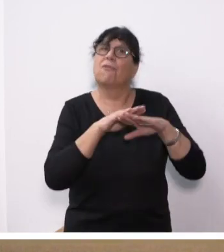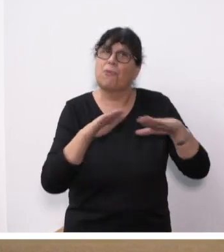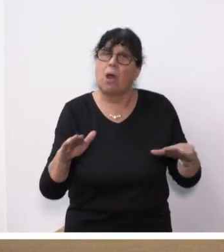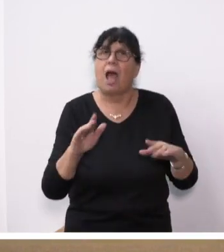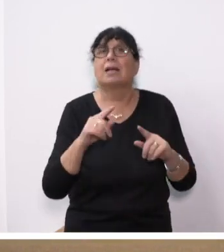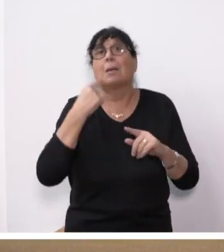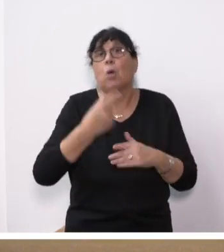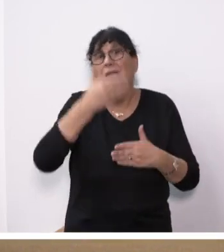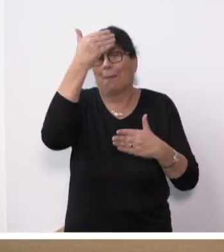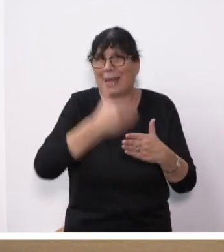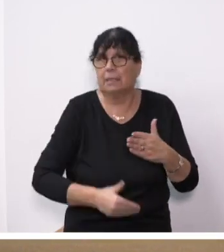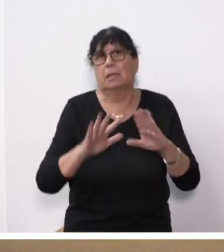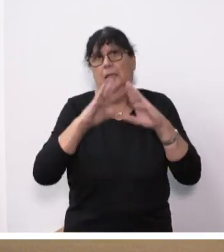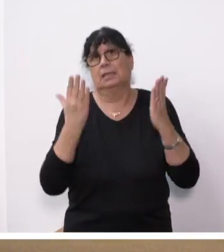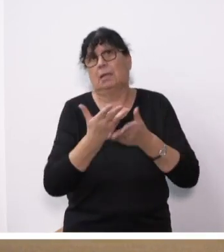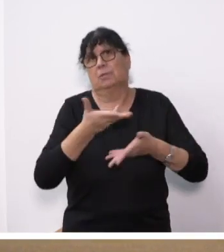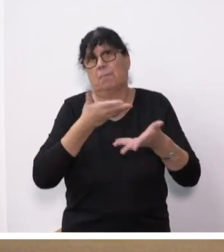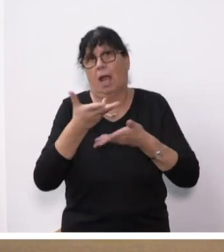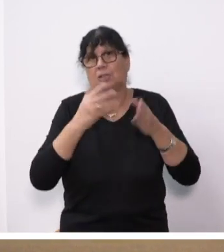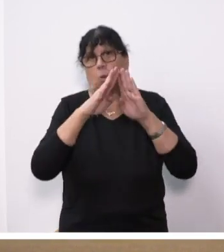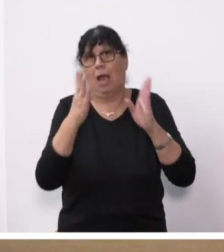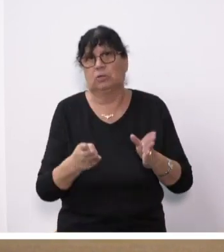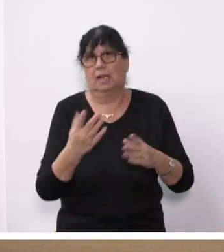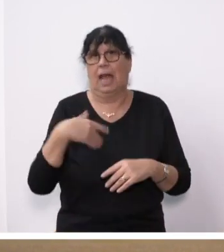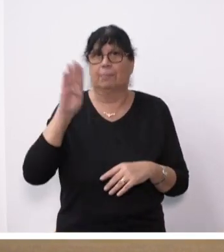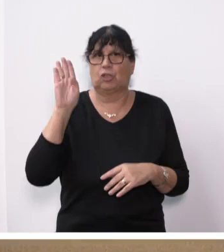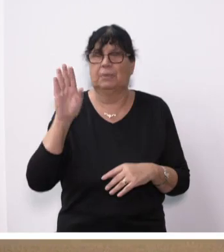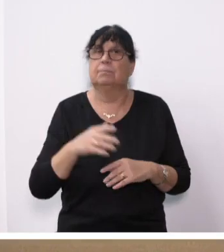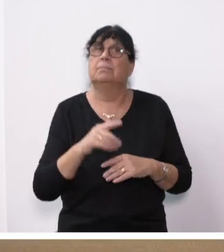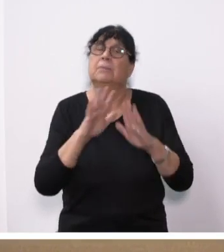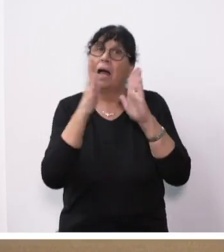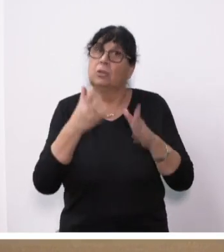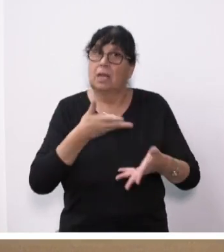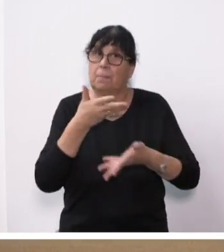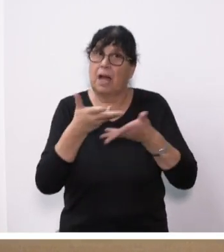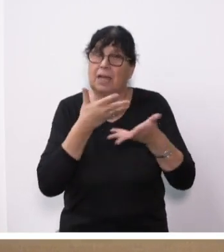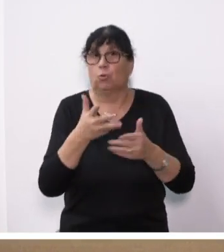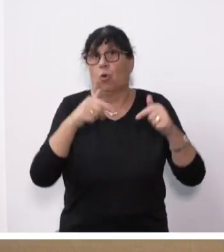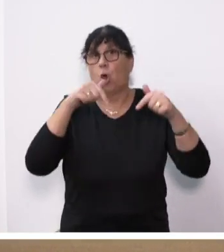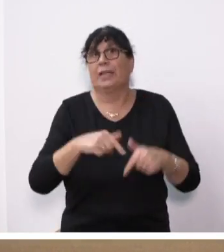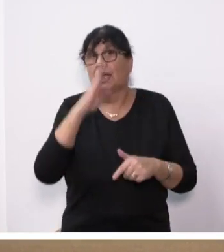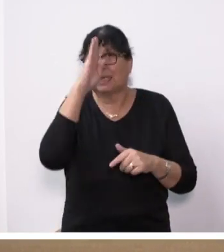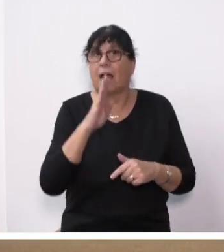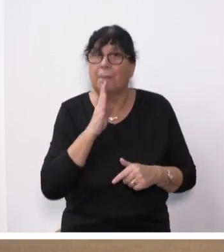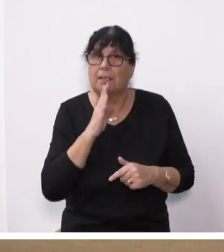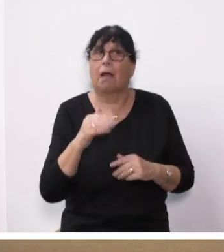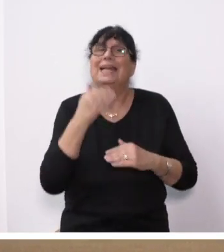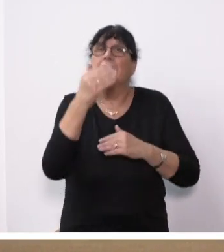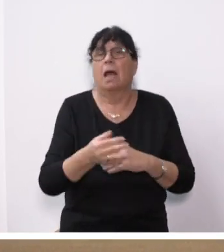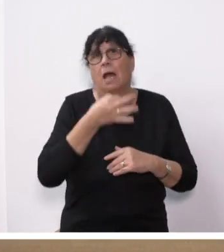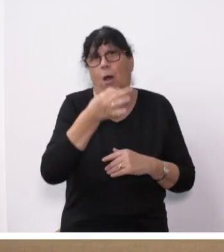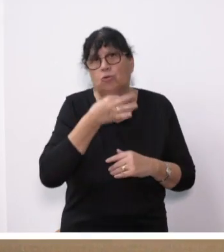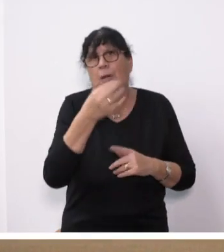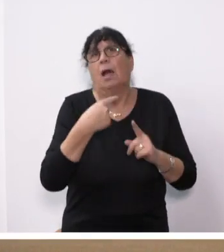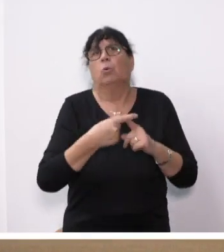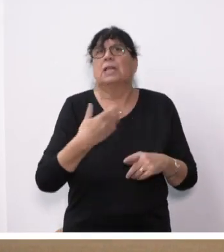gesamten Beratungen des Haushalts abzustimmen. Die Haushaltsberatungen werden am heutigen Nachmittag nach der Aussprache und der